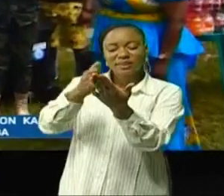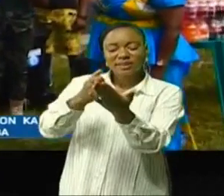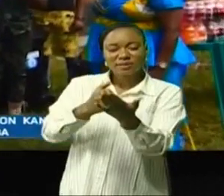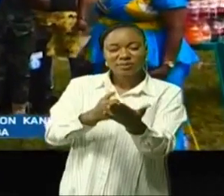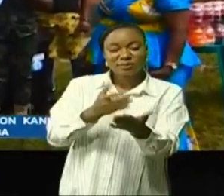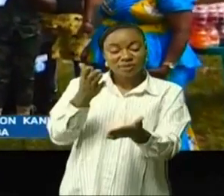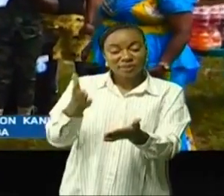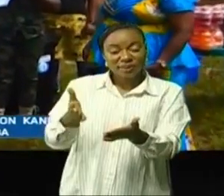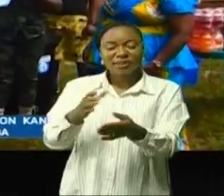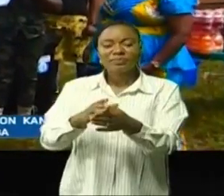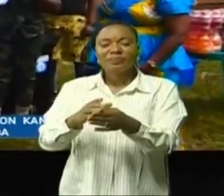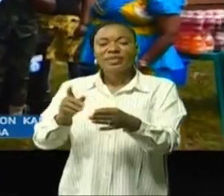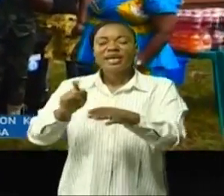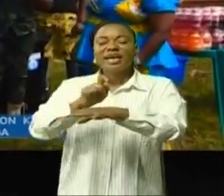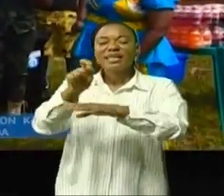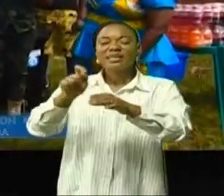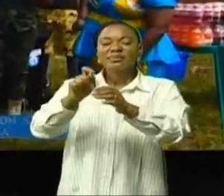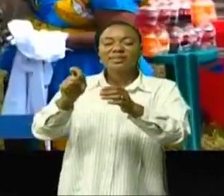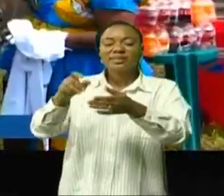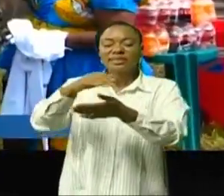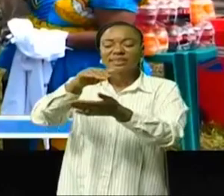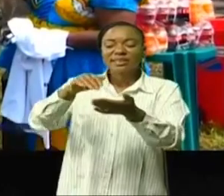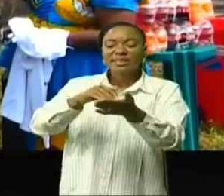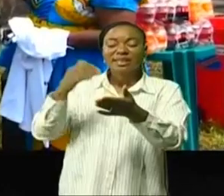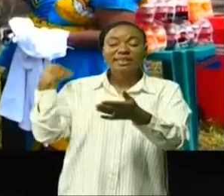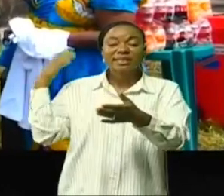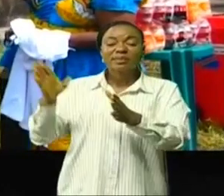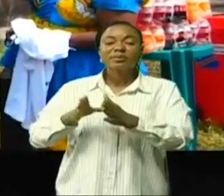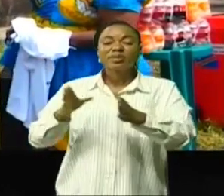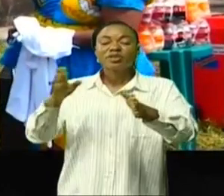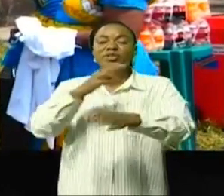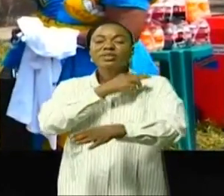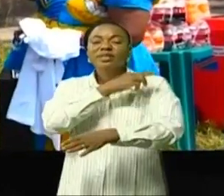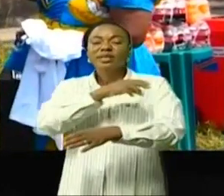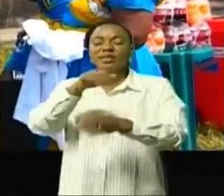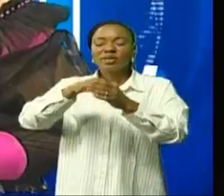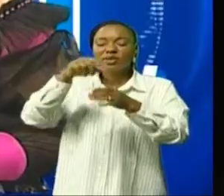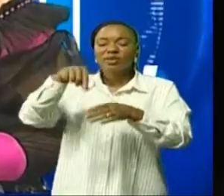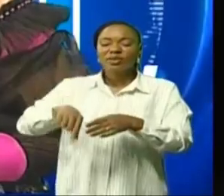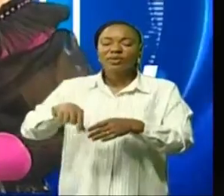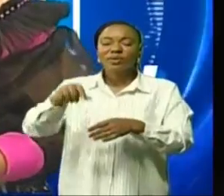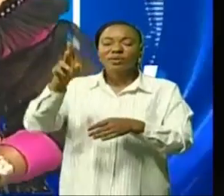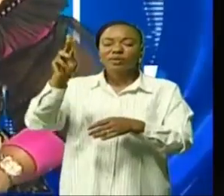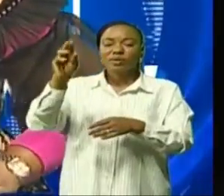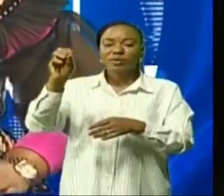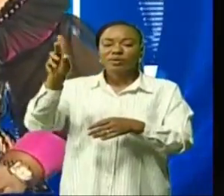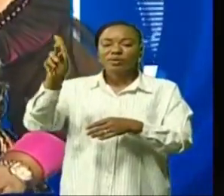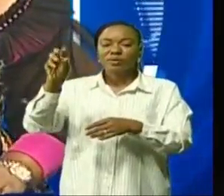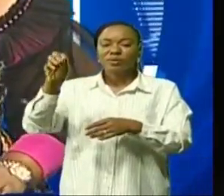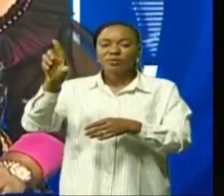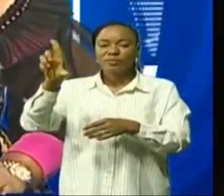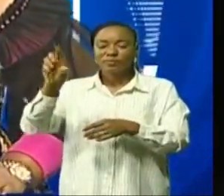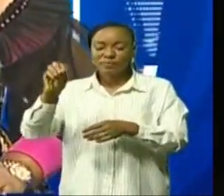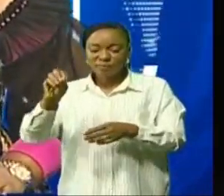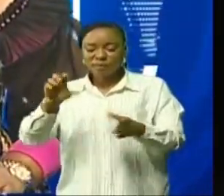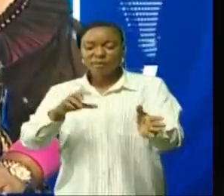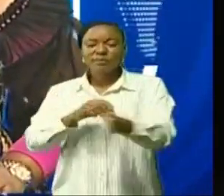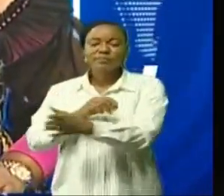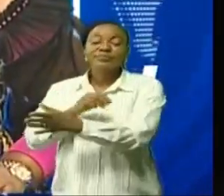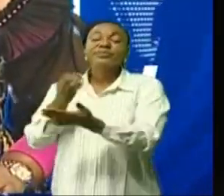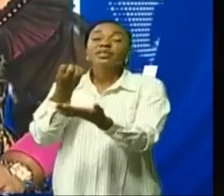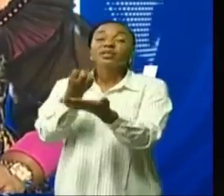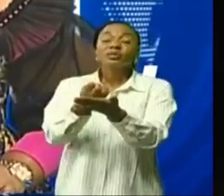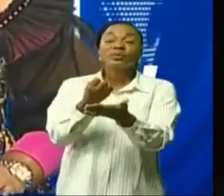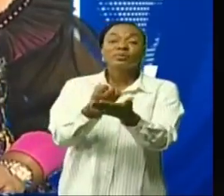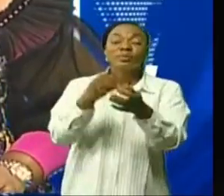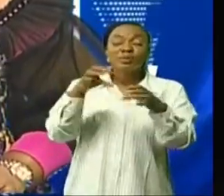à la tribune centrale de l'État-major général au camp Kokolo. L'économie de la RDC s